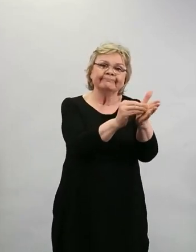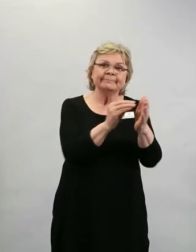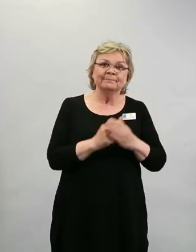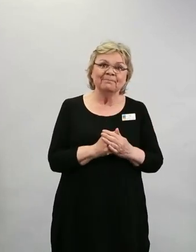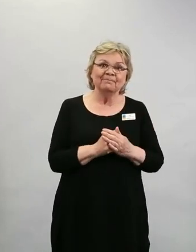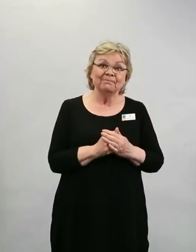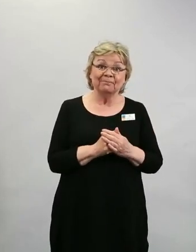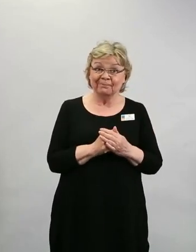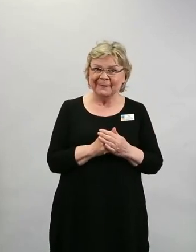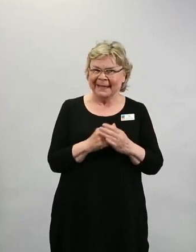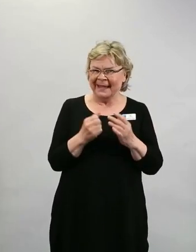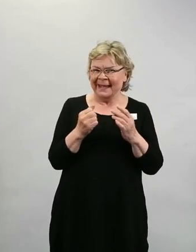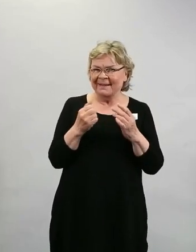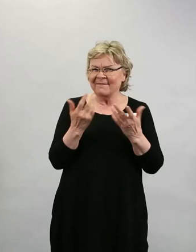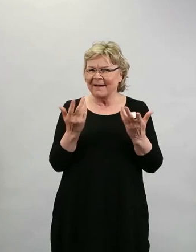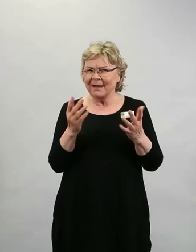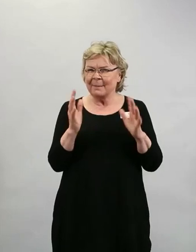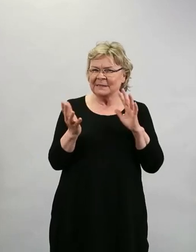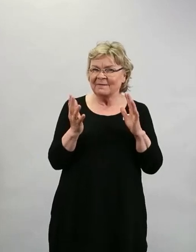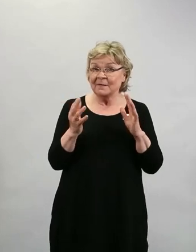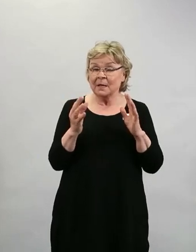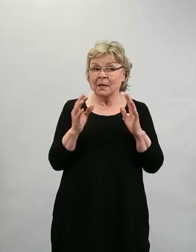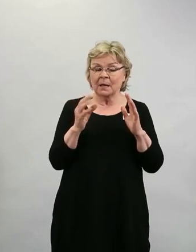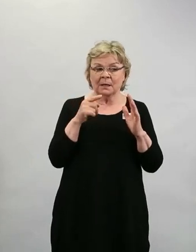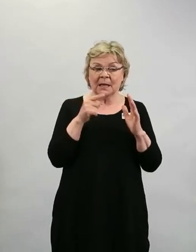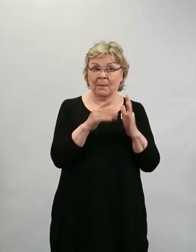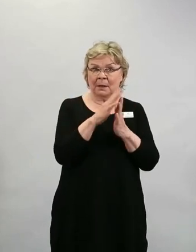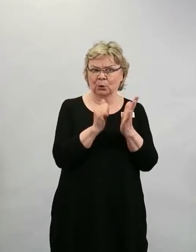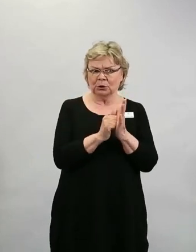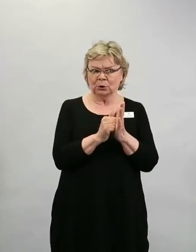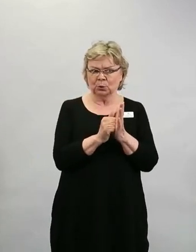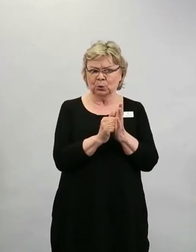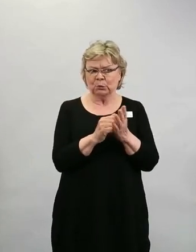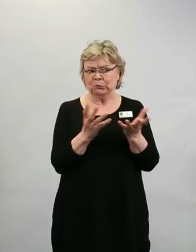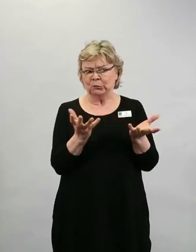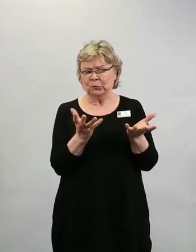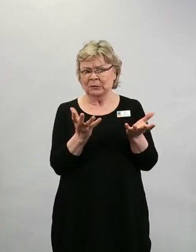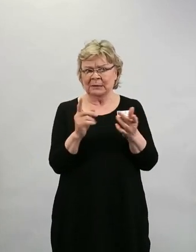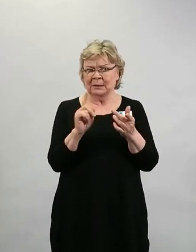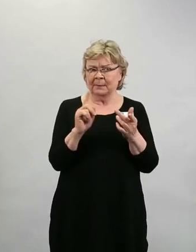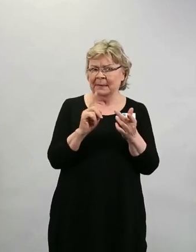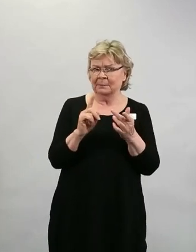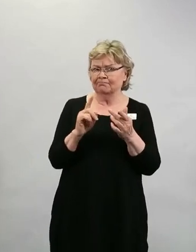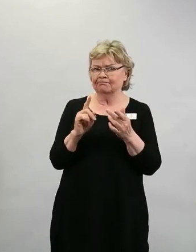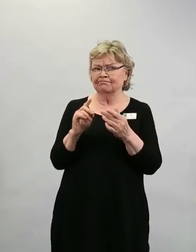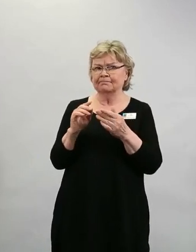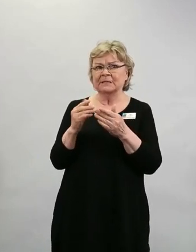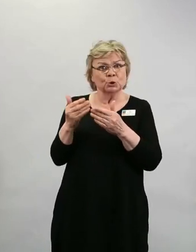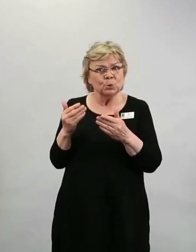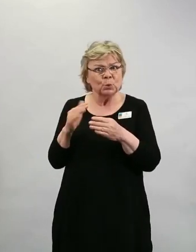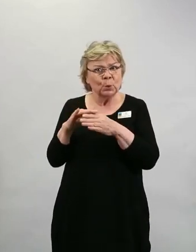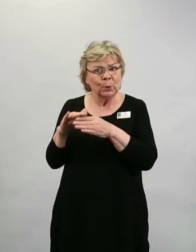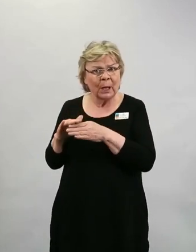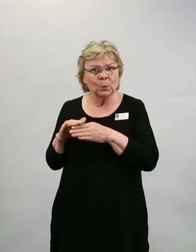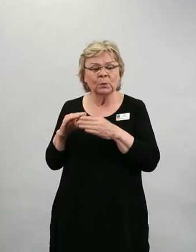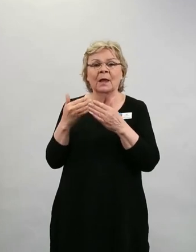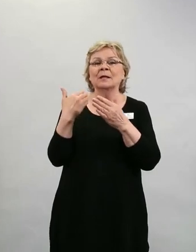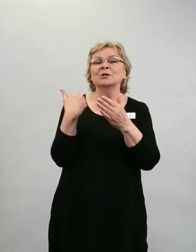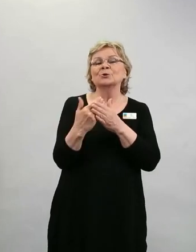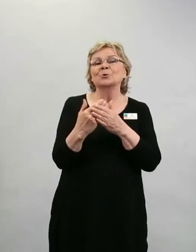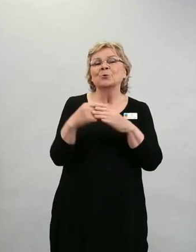myöskin on vähän epäselvää vielä, että mihin sitä käytetään, koska nyt vielä tälle kansalliselle